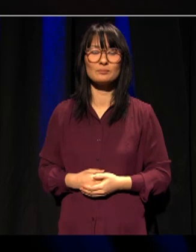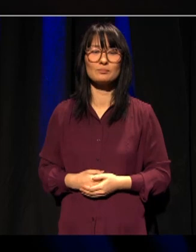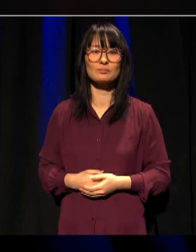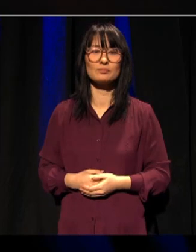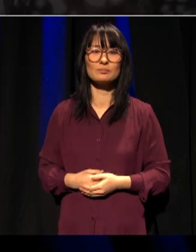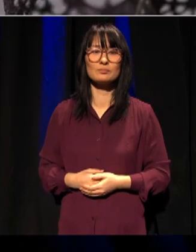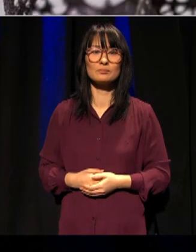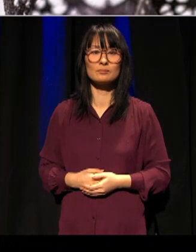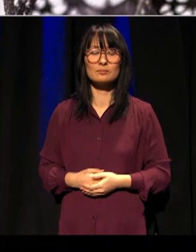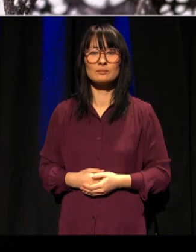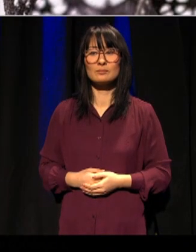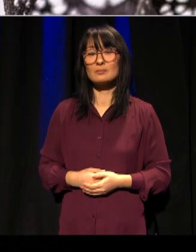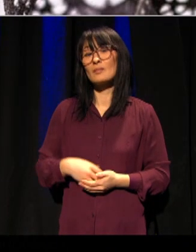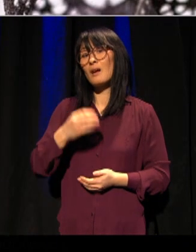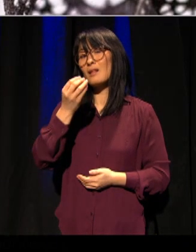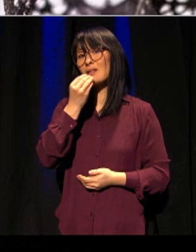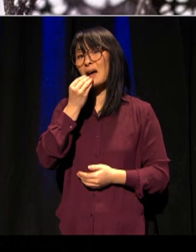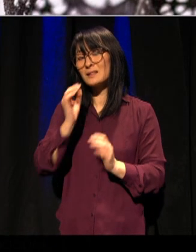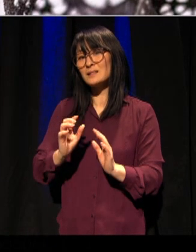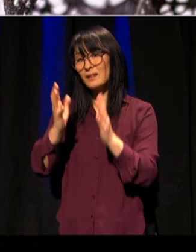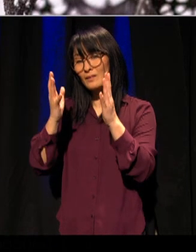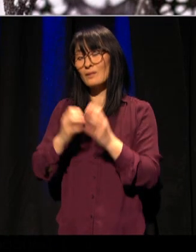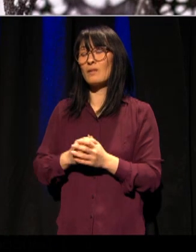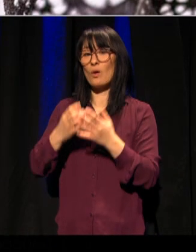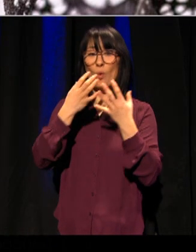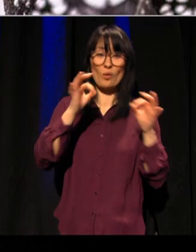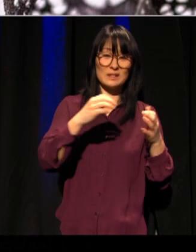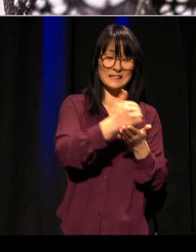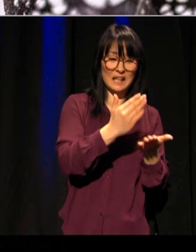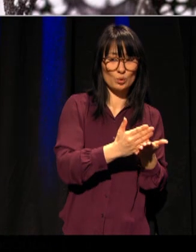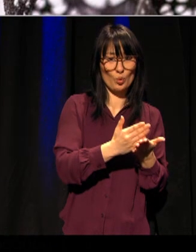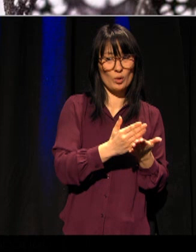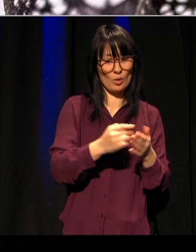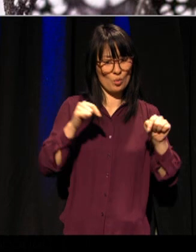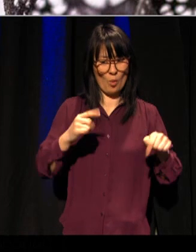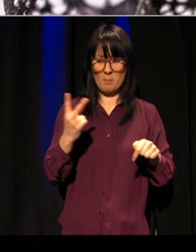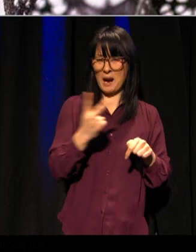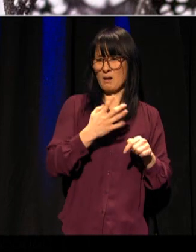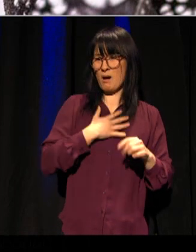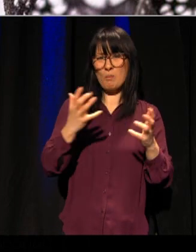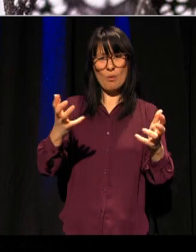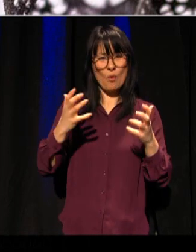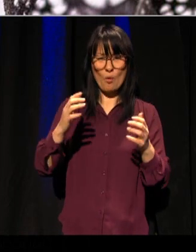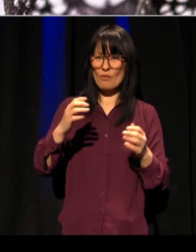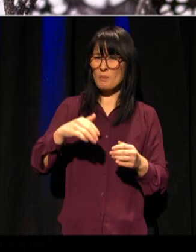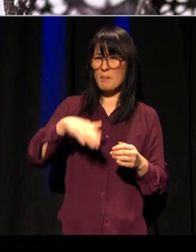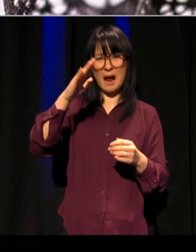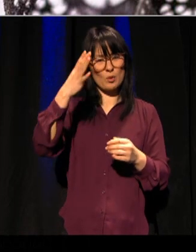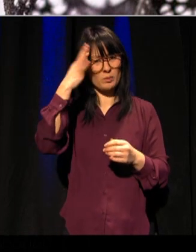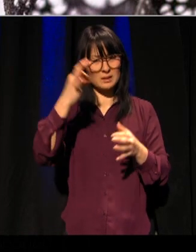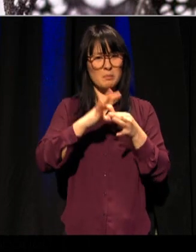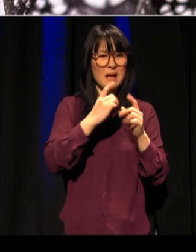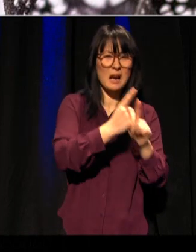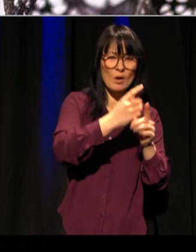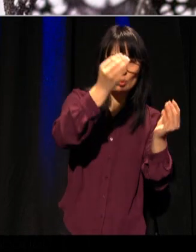Næringsliv og offentlig sektor trenger mer enn noensinne kompetanse gjennom relevant utdanning, ny